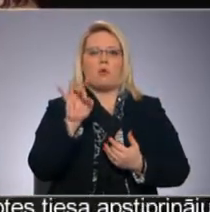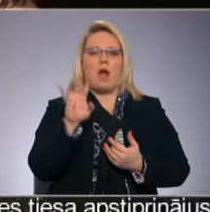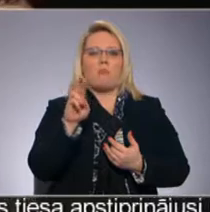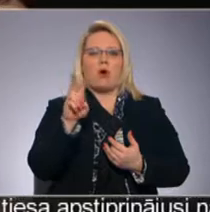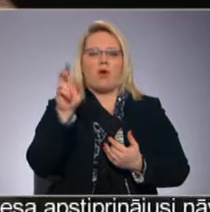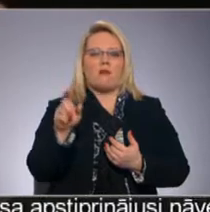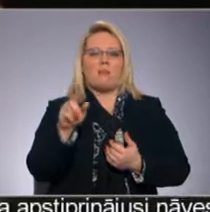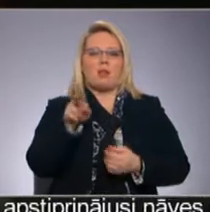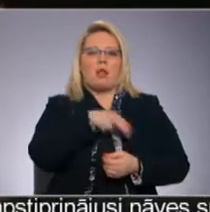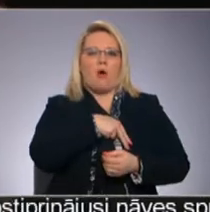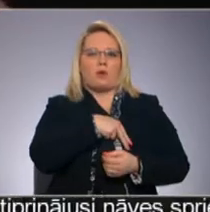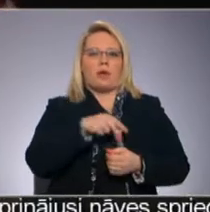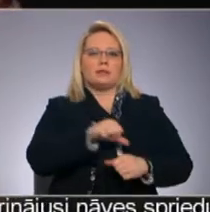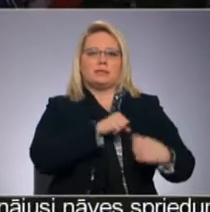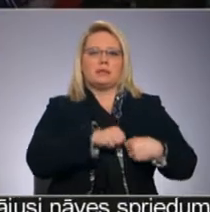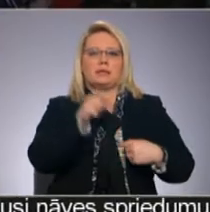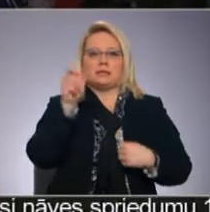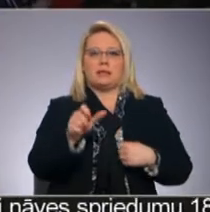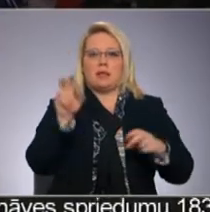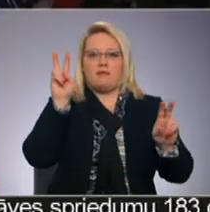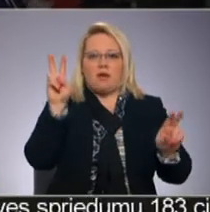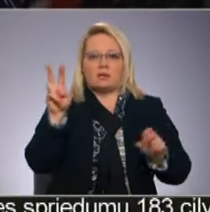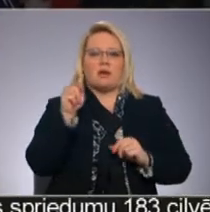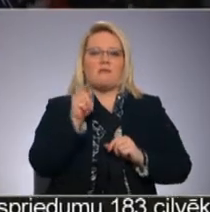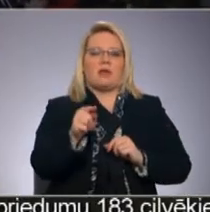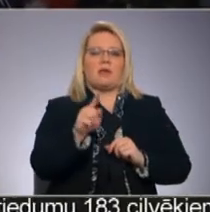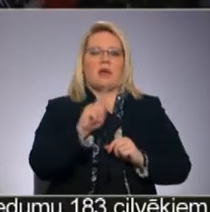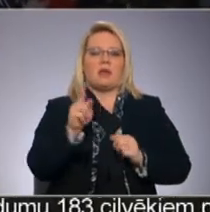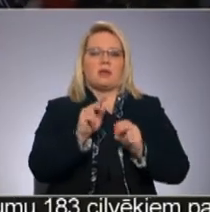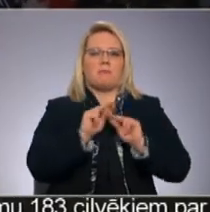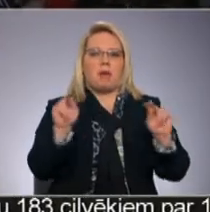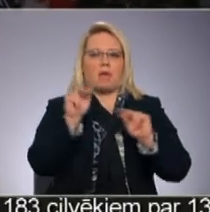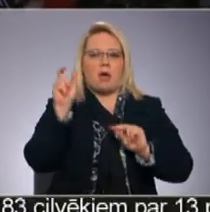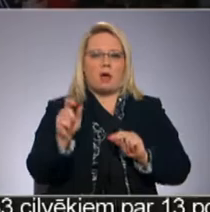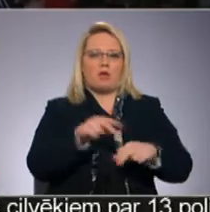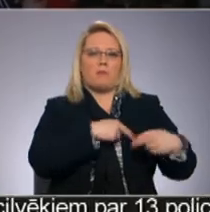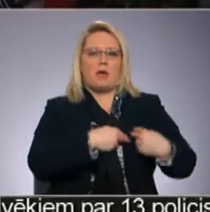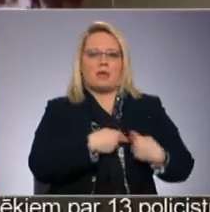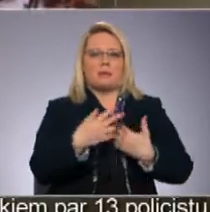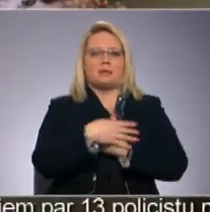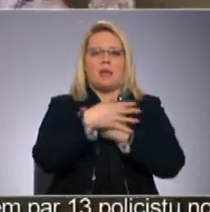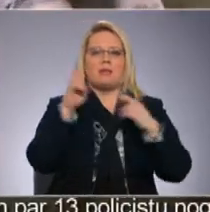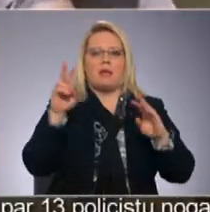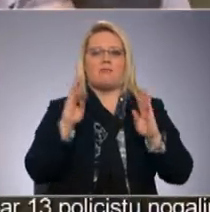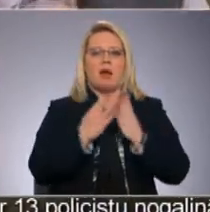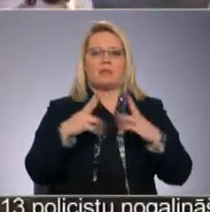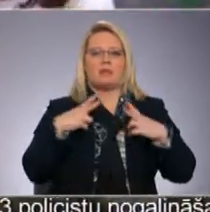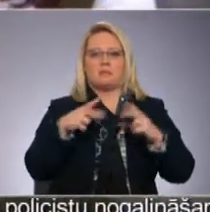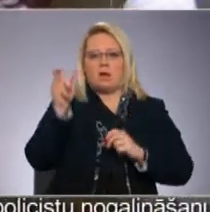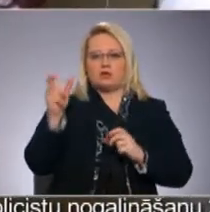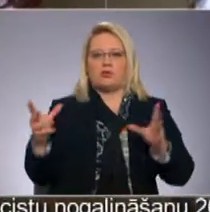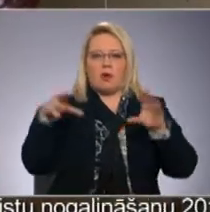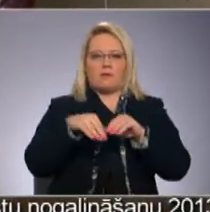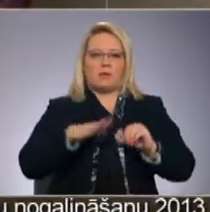Baurētu nominācijas sirds cilvēks. Viņa ir pedagoģi un biedrības eņģeļa ar bums valdes priešādātāja, kurā apvienājušās